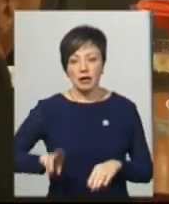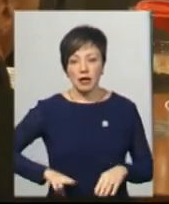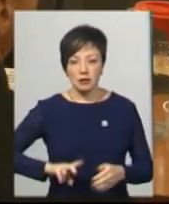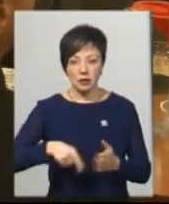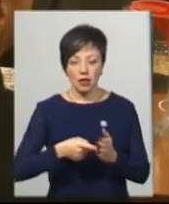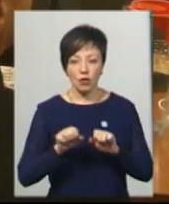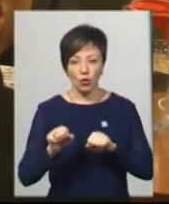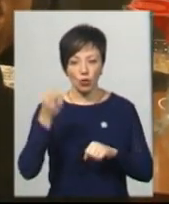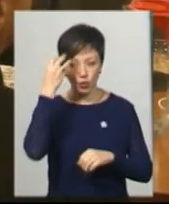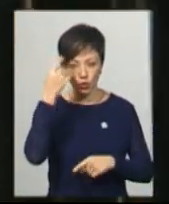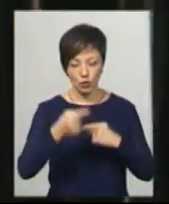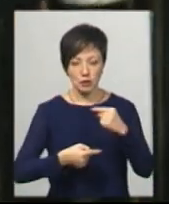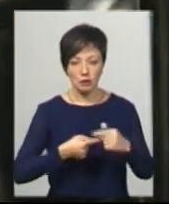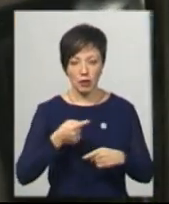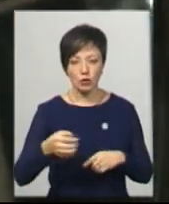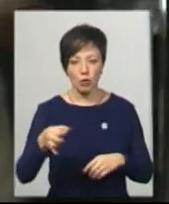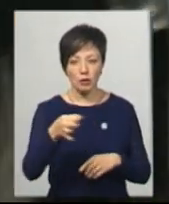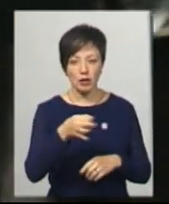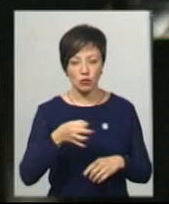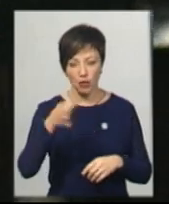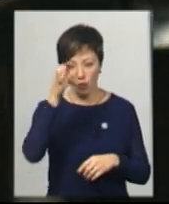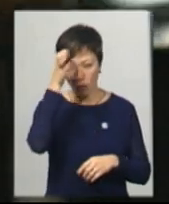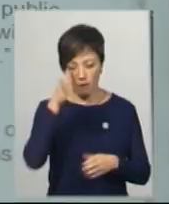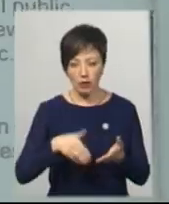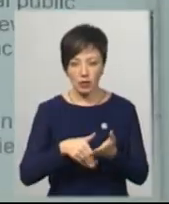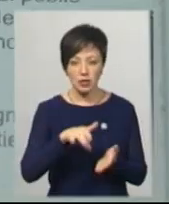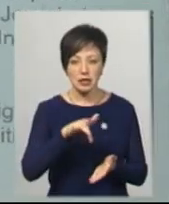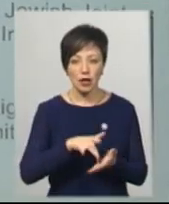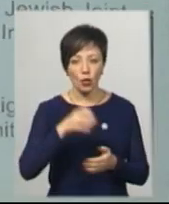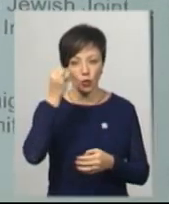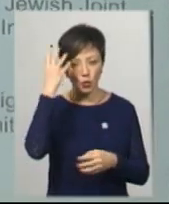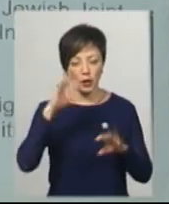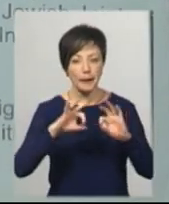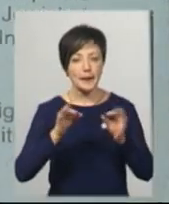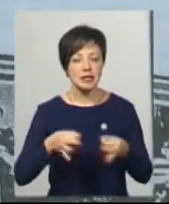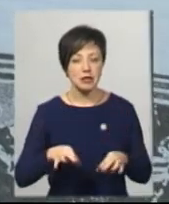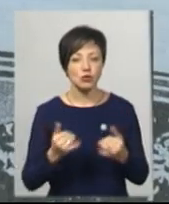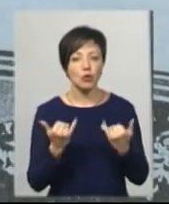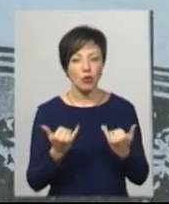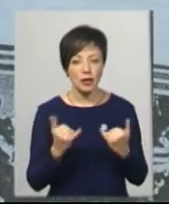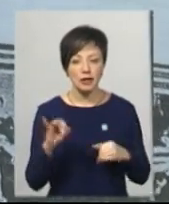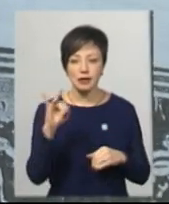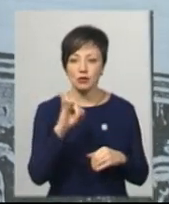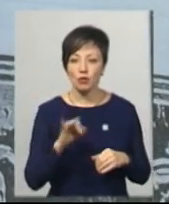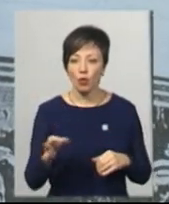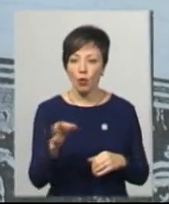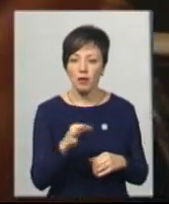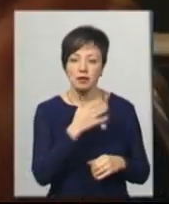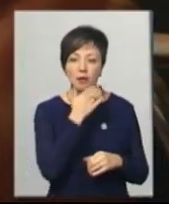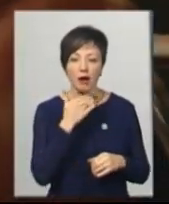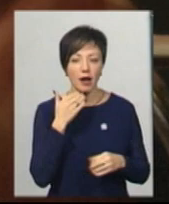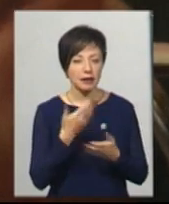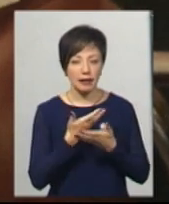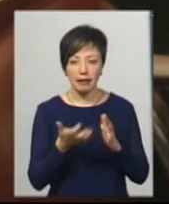з питань охорони культурної спечни Хмельницького обласного науково-методичного центру культури і МЕСТЕС, сьогодні в історії Хмельниччини є багато